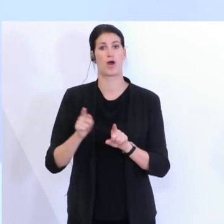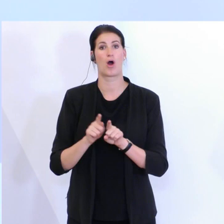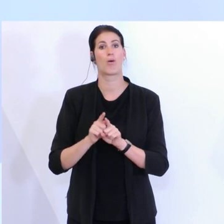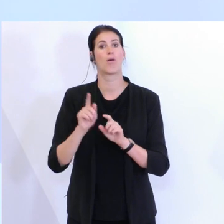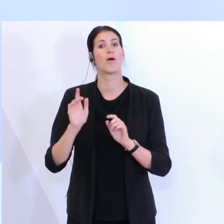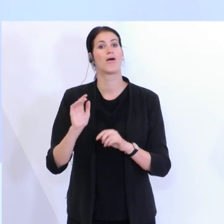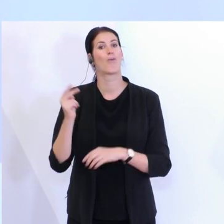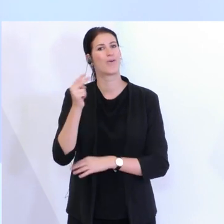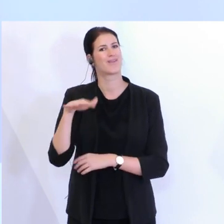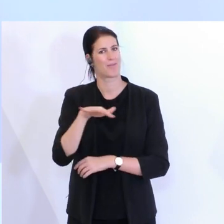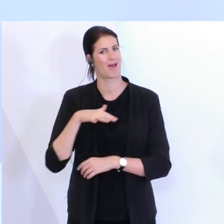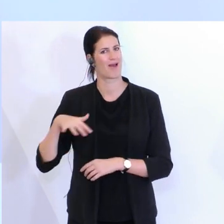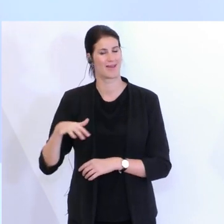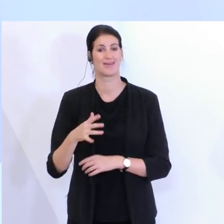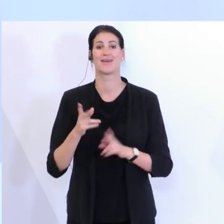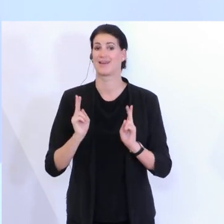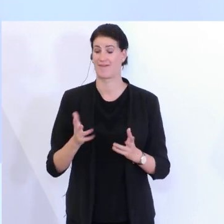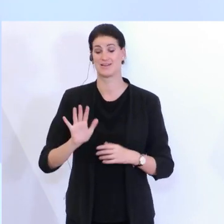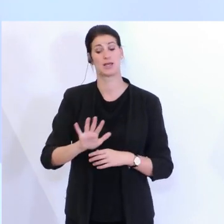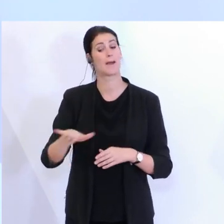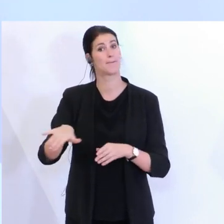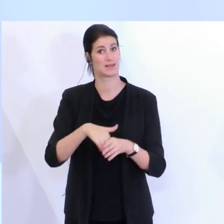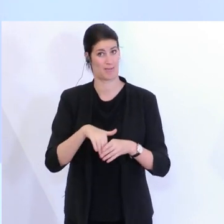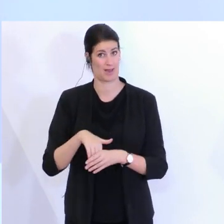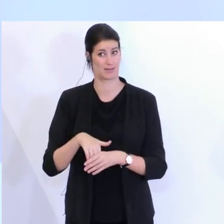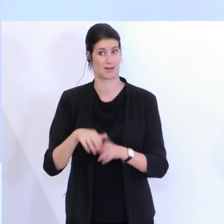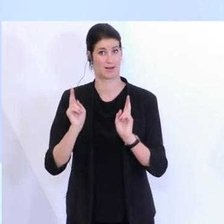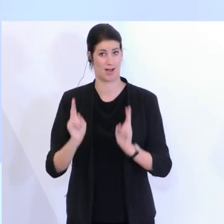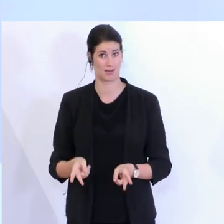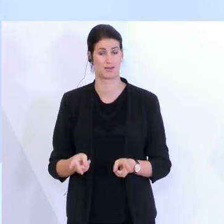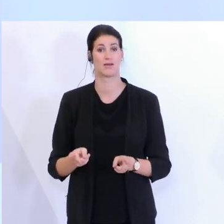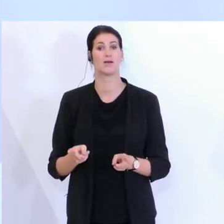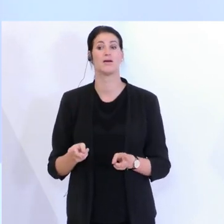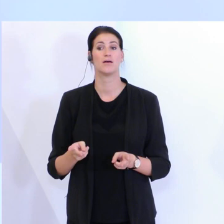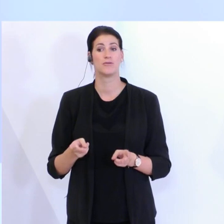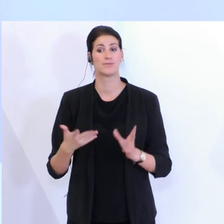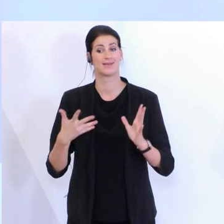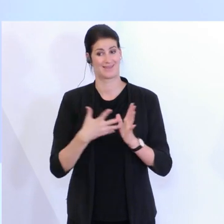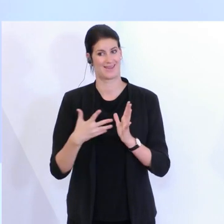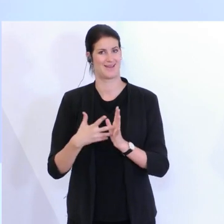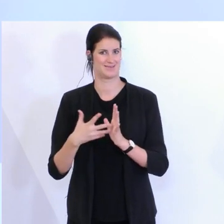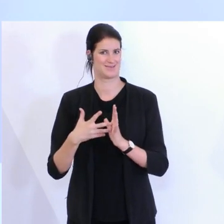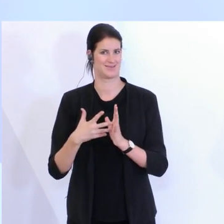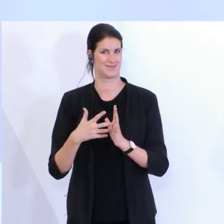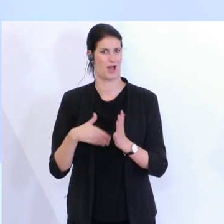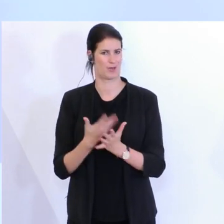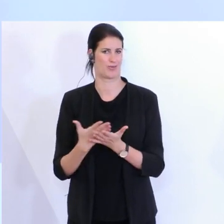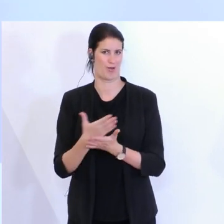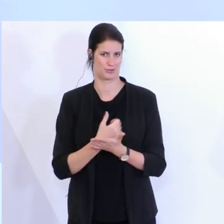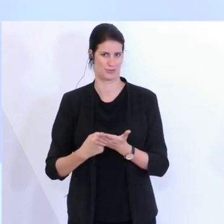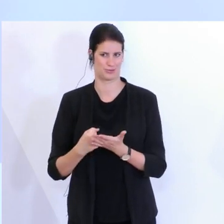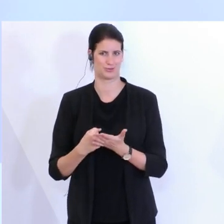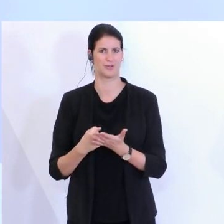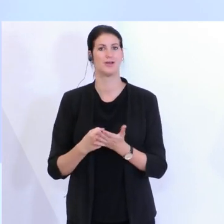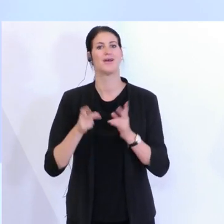Beherbergungsbetriebe, ihre Mitarbeiter bzw. der Betrieb übernimmt es in manchen Fällen für die Mitarbeiter auf österreich.gv.at